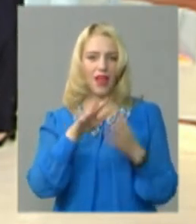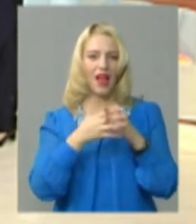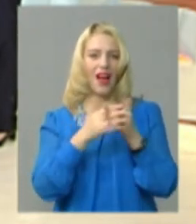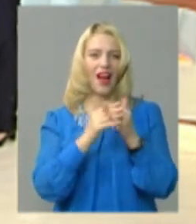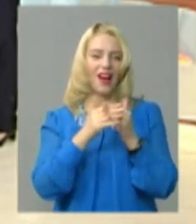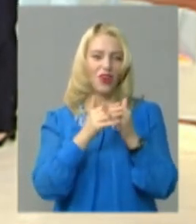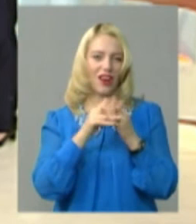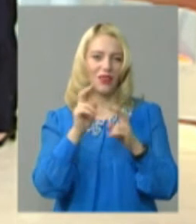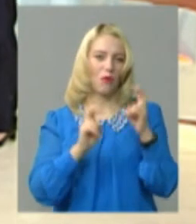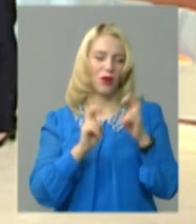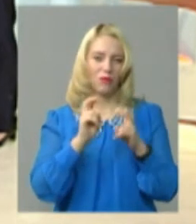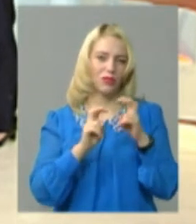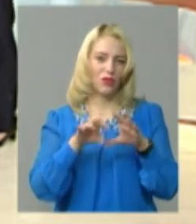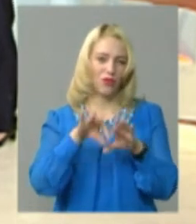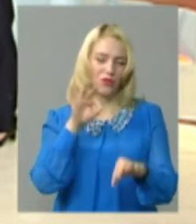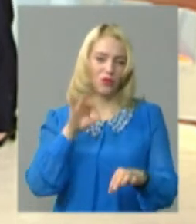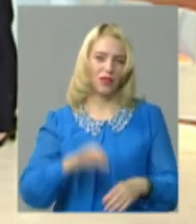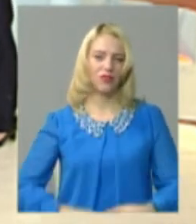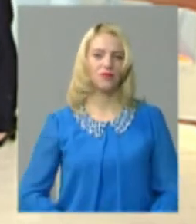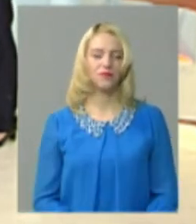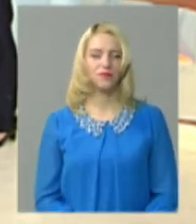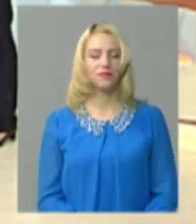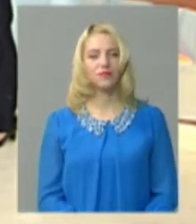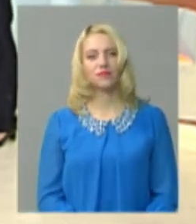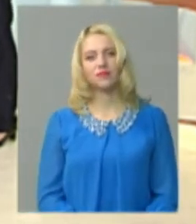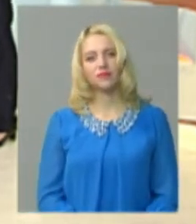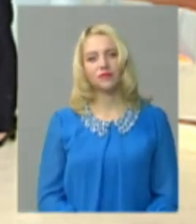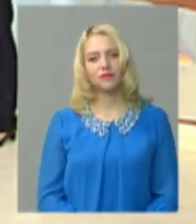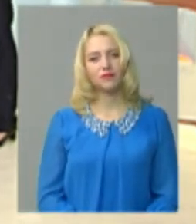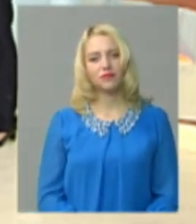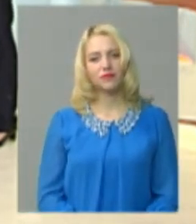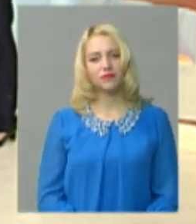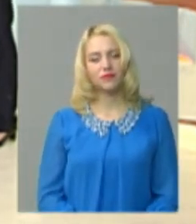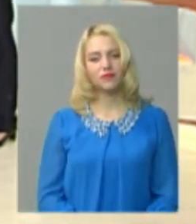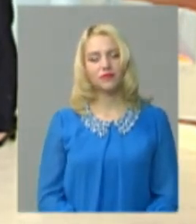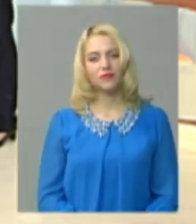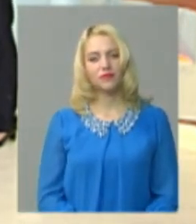аграрно-промисловий комплекс. дякую. Якщо можна, на другу. Так, давайте.